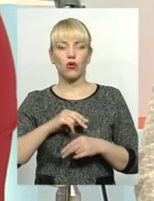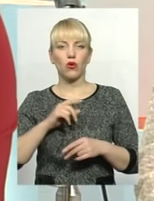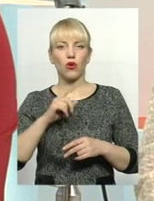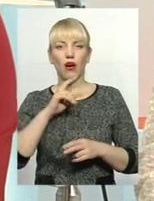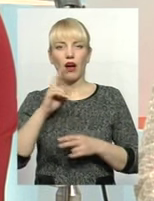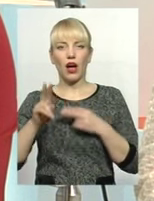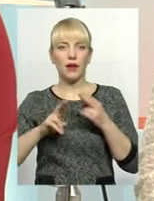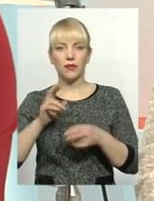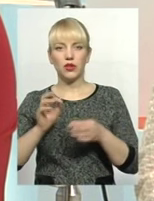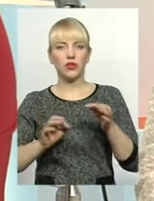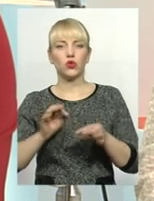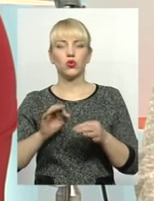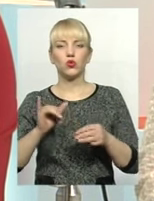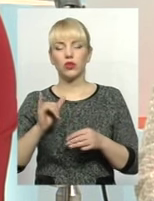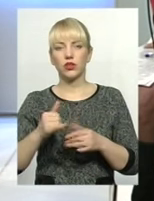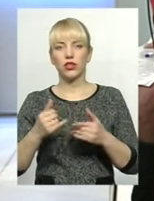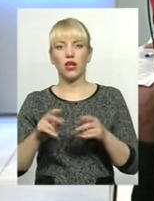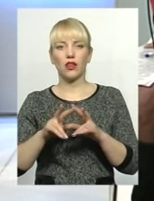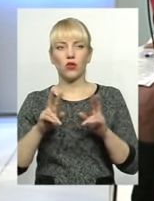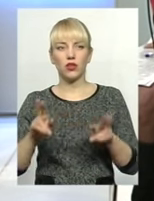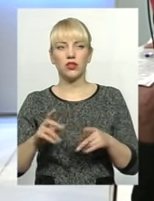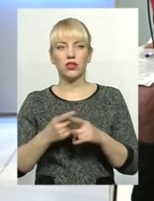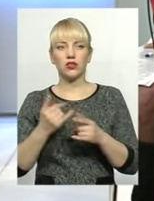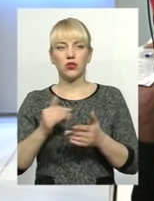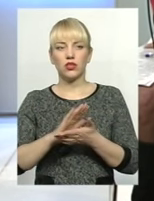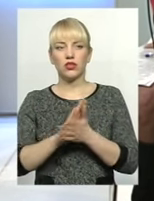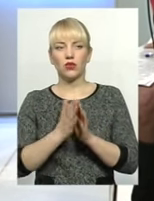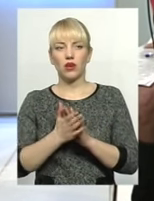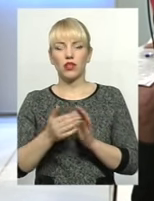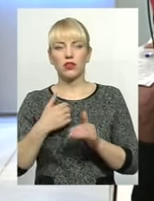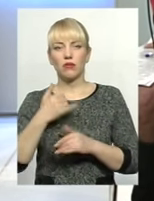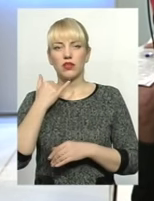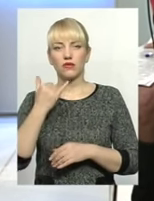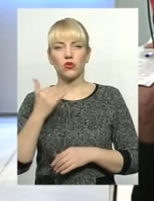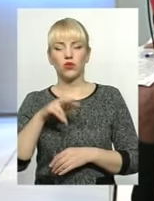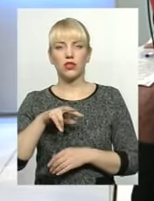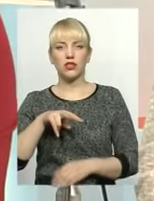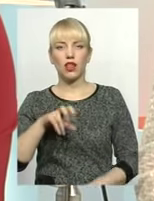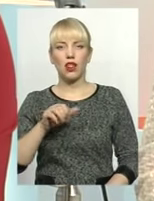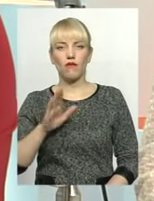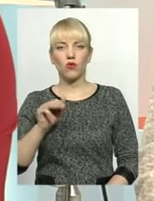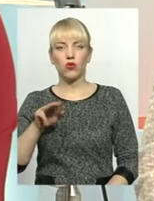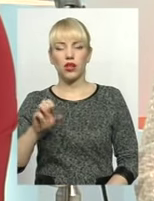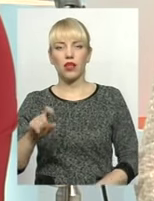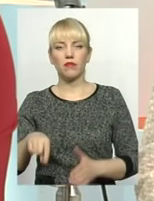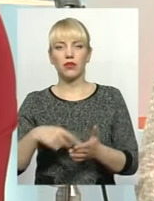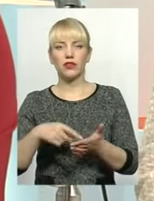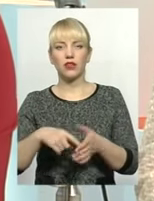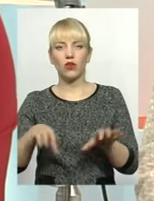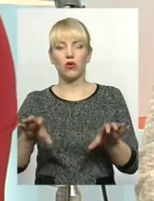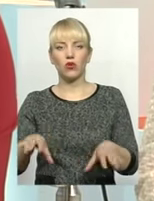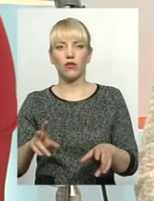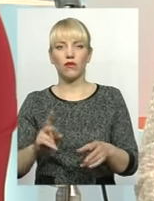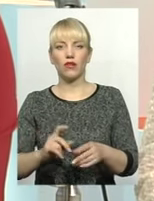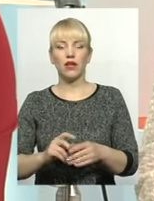сьогодні, перед підготовкою до нашої телепередачі, ми дзвонили у Славуту, і міський голова, в принципі, пішов на зустріч